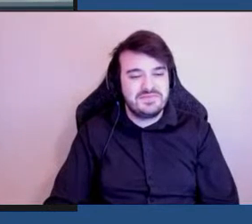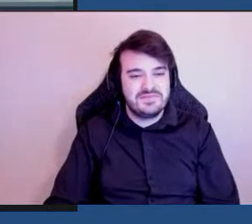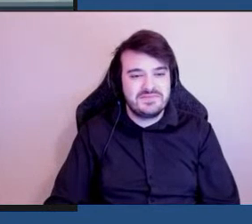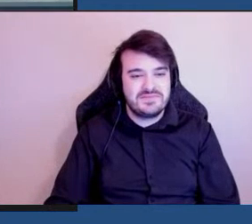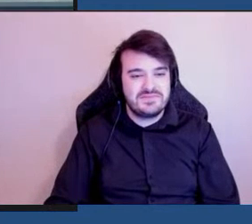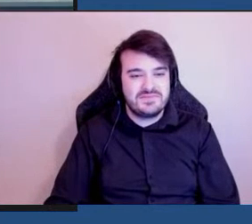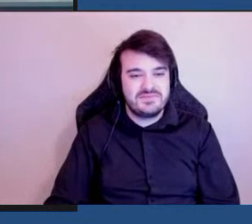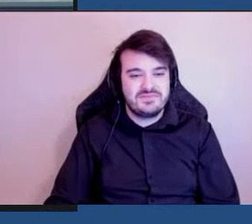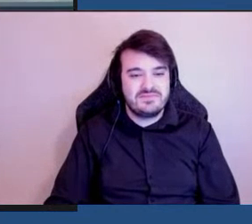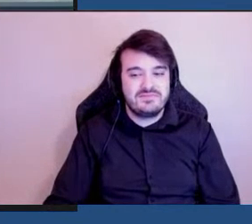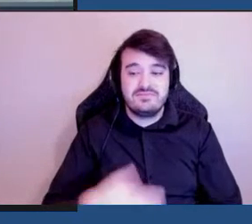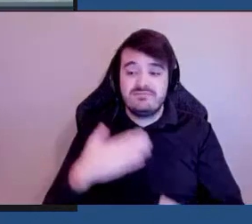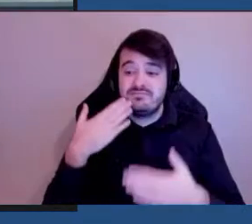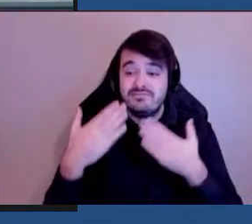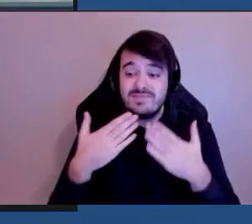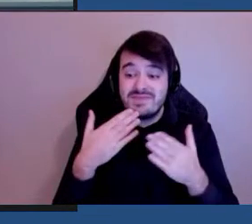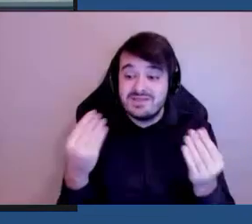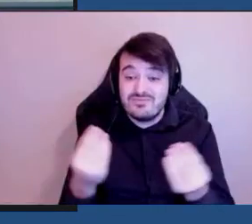merci